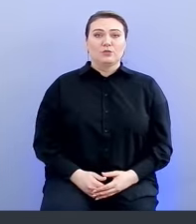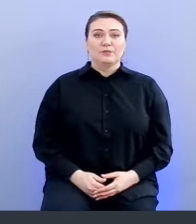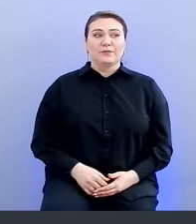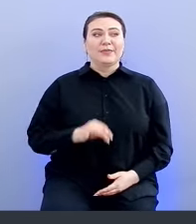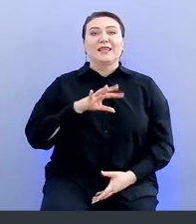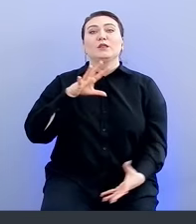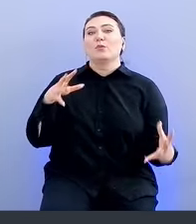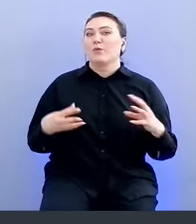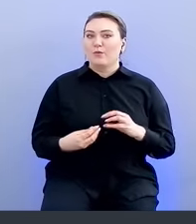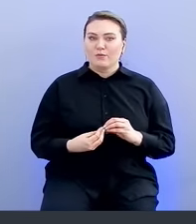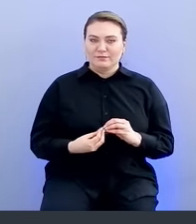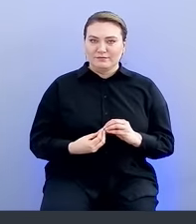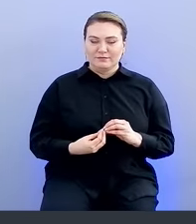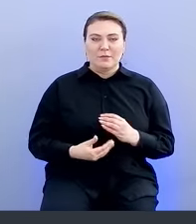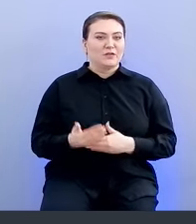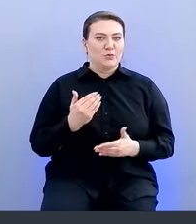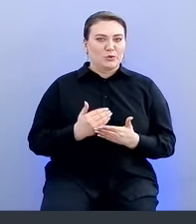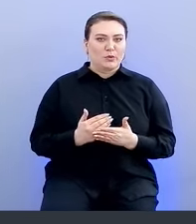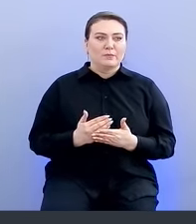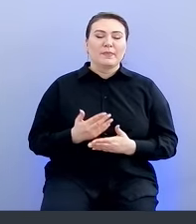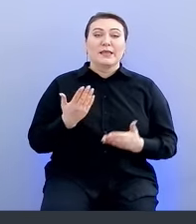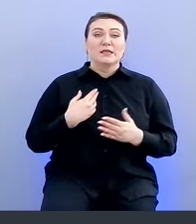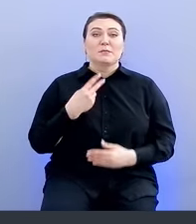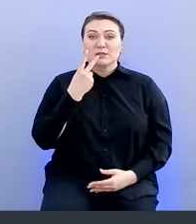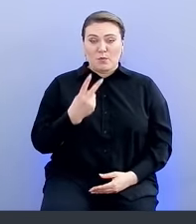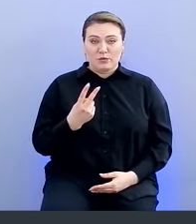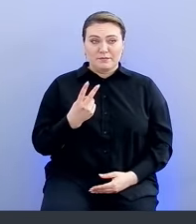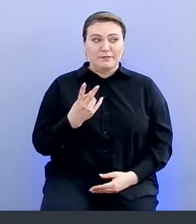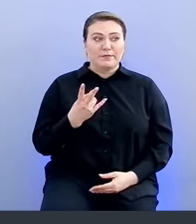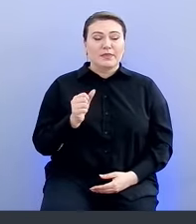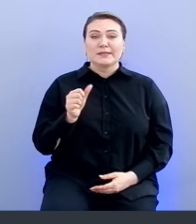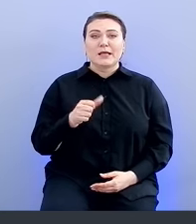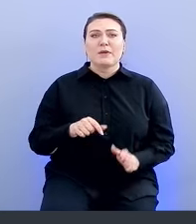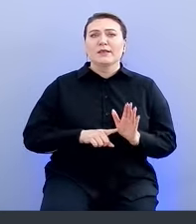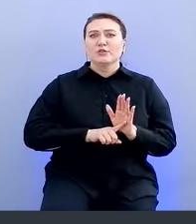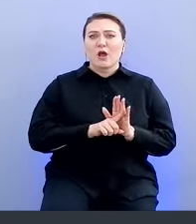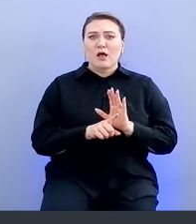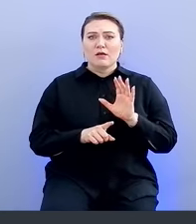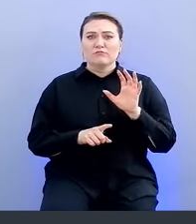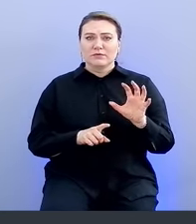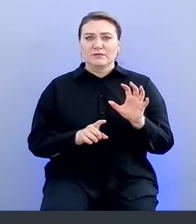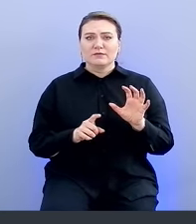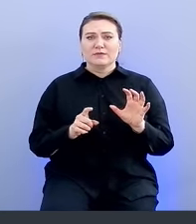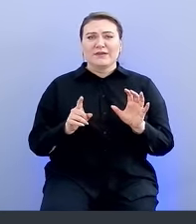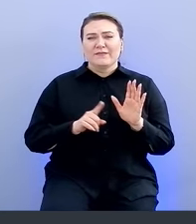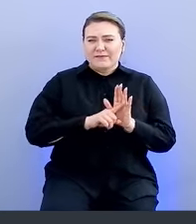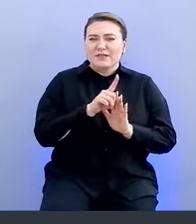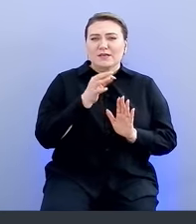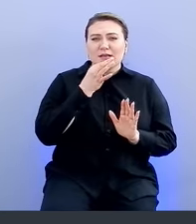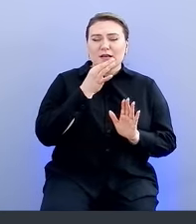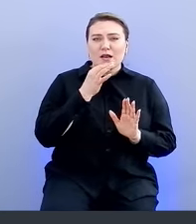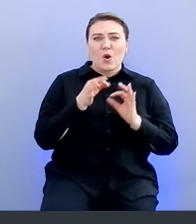Итого, подводя итоги, если мы смотрим на самое начало, то в сырых отчетах работают